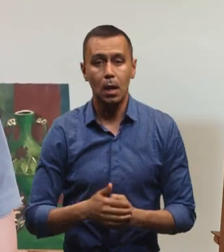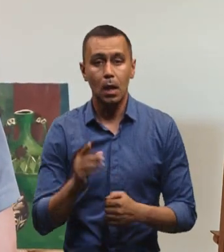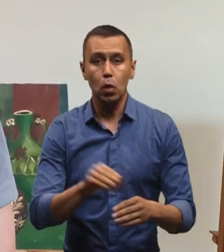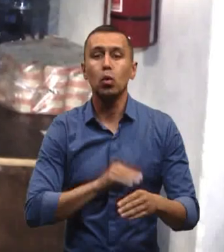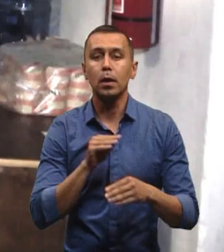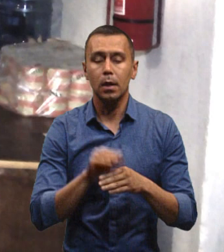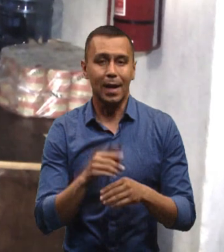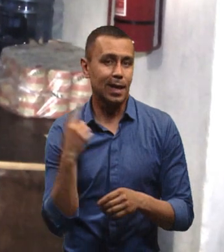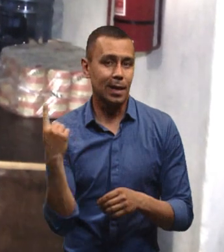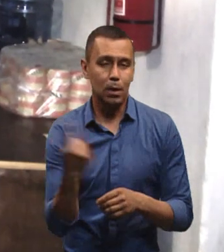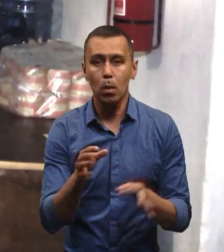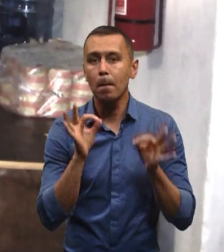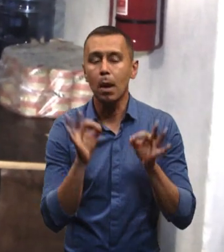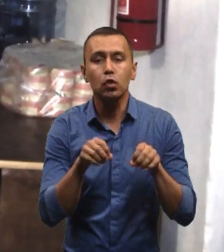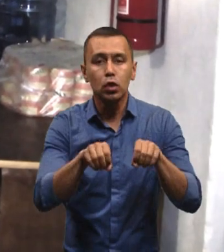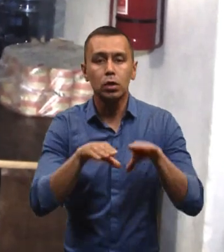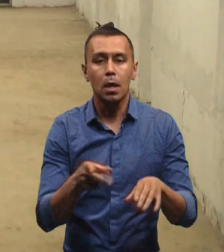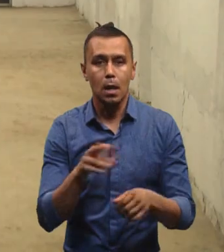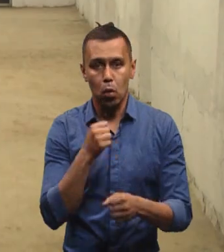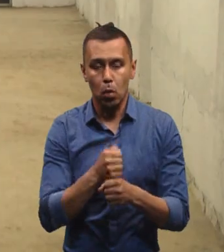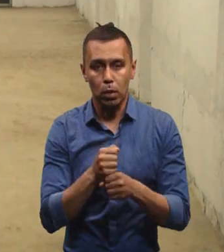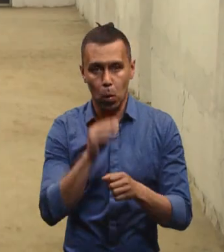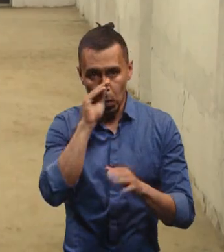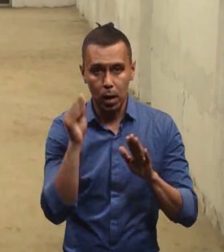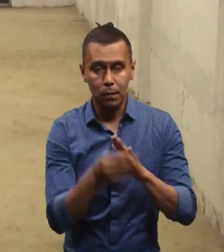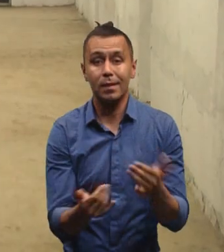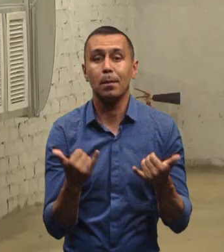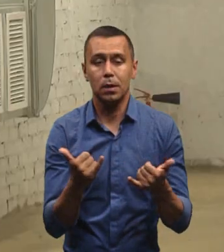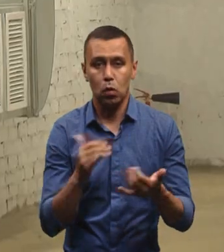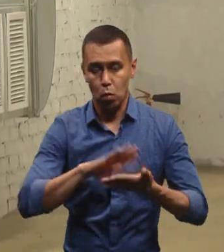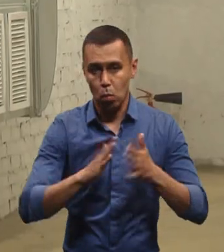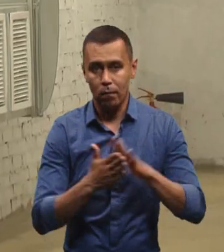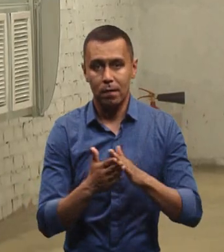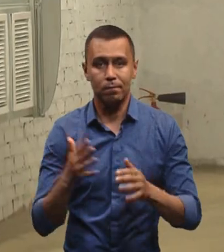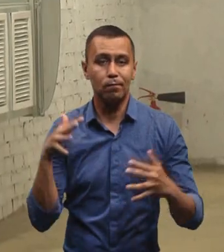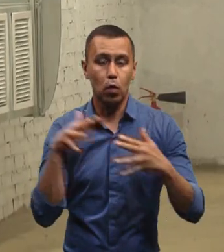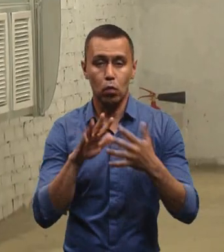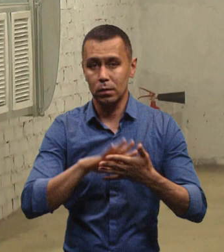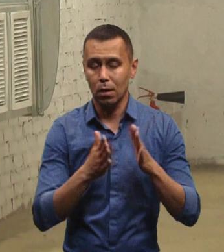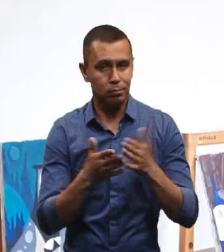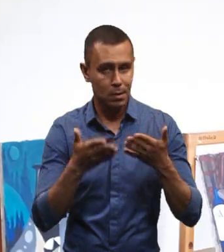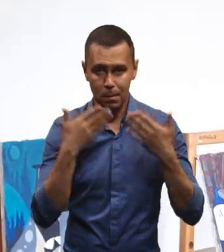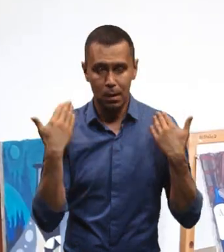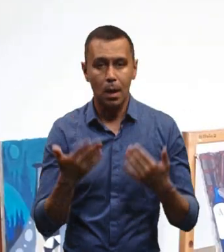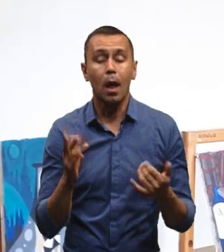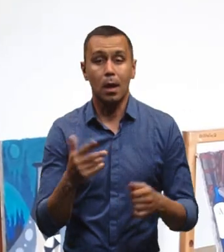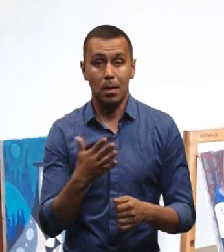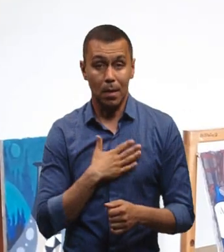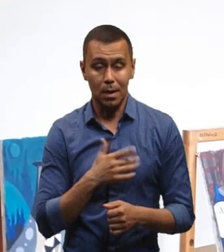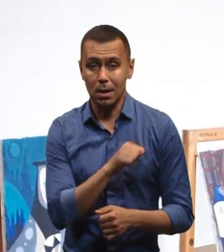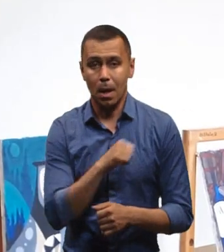Та додає, єдиного правильного рішення для роботи укриттів в теперішніх умовах воєнного стану немає. Як на мене,